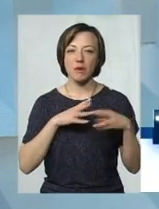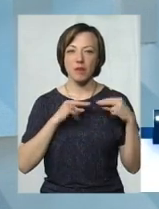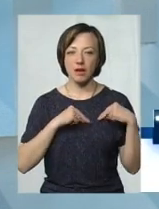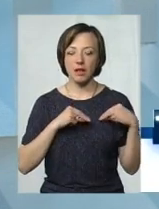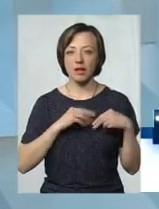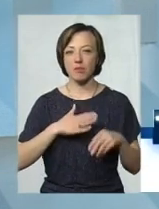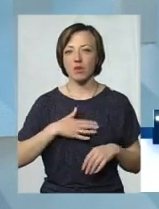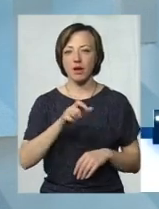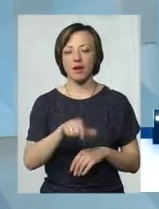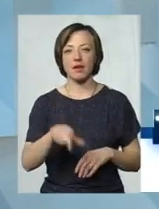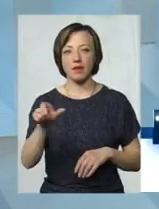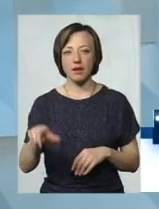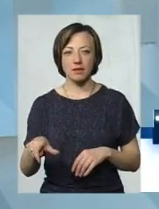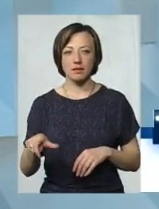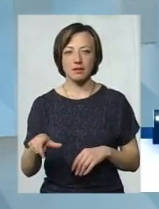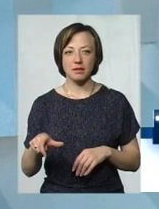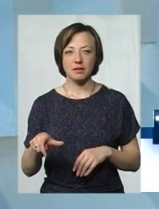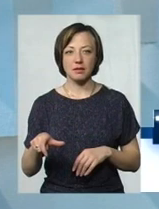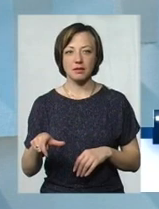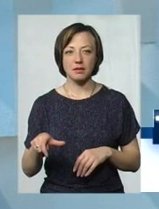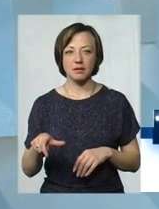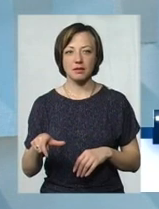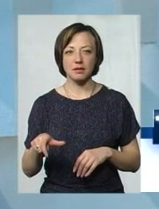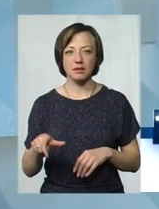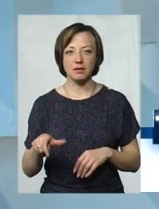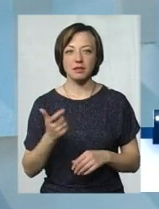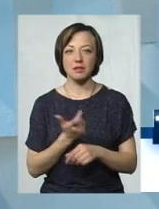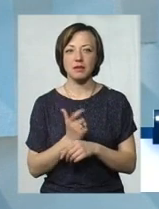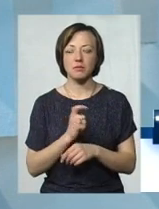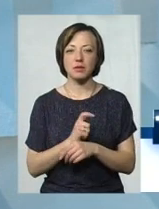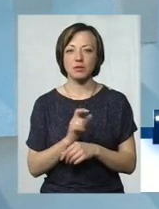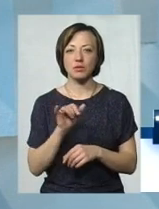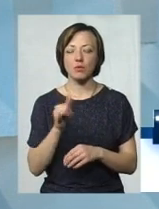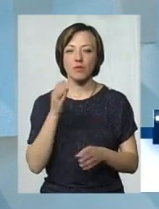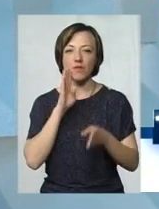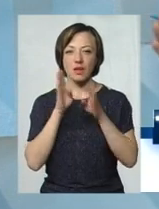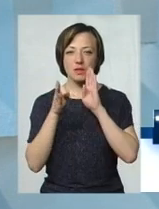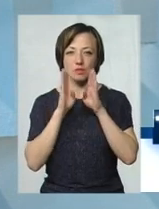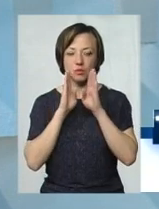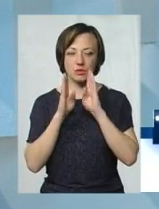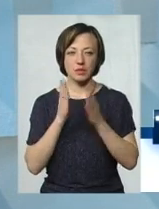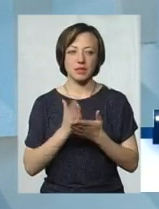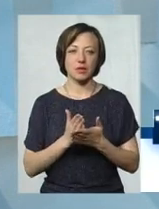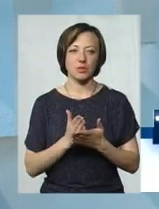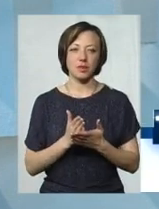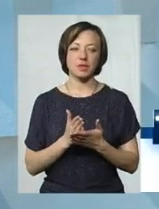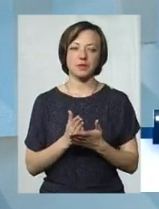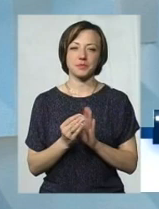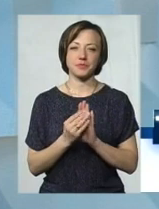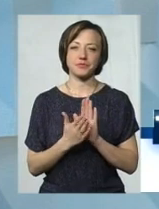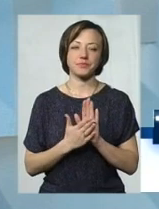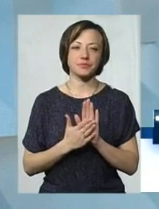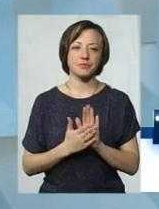клієнти, вони здебільшого у Фейсбуці знаходяться.